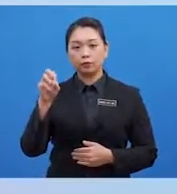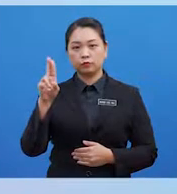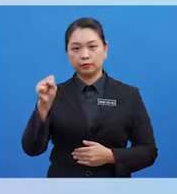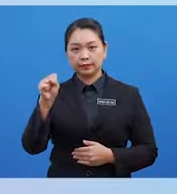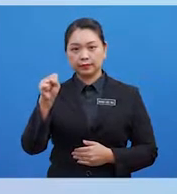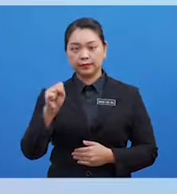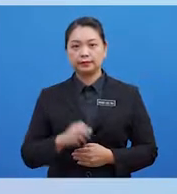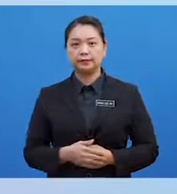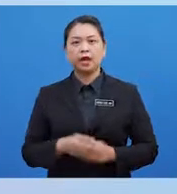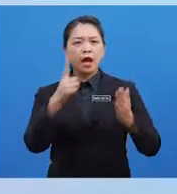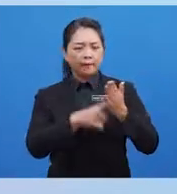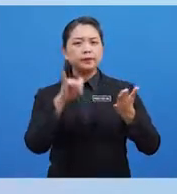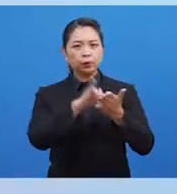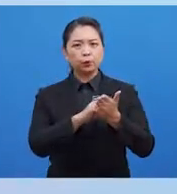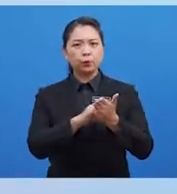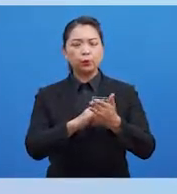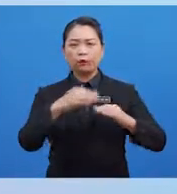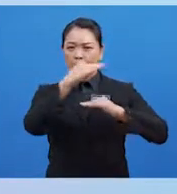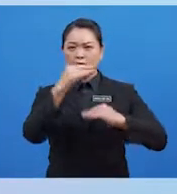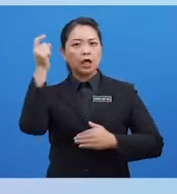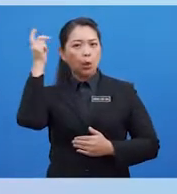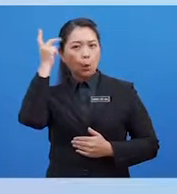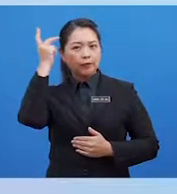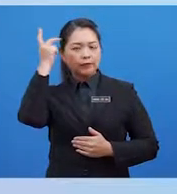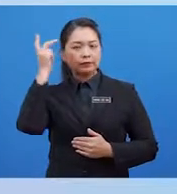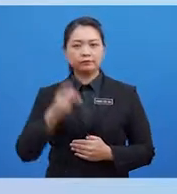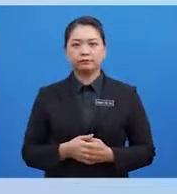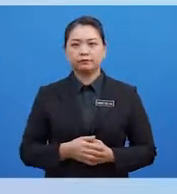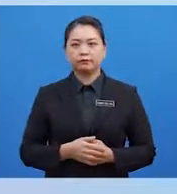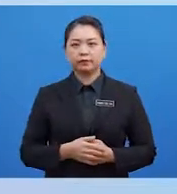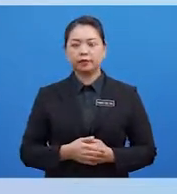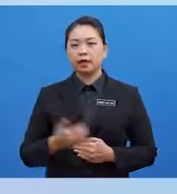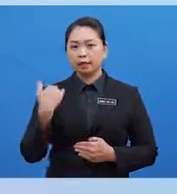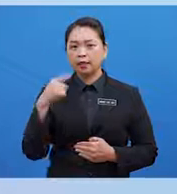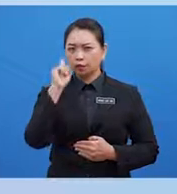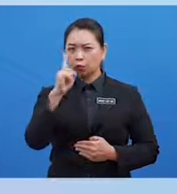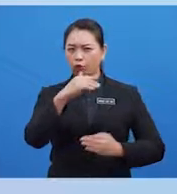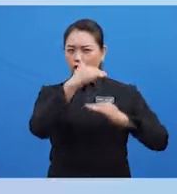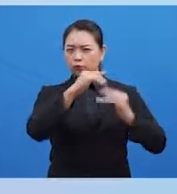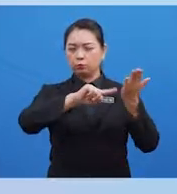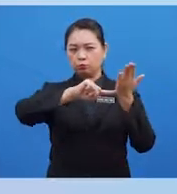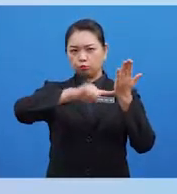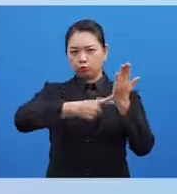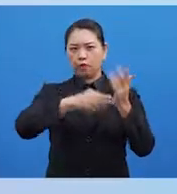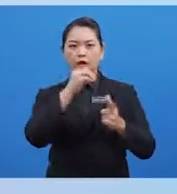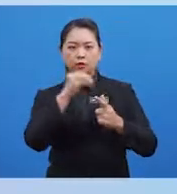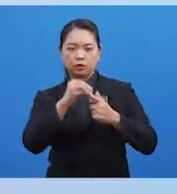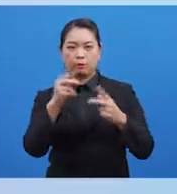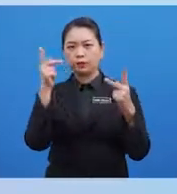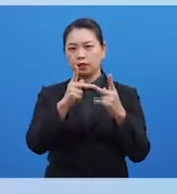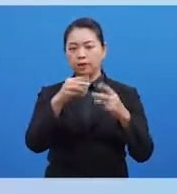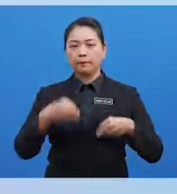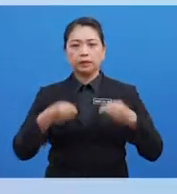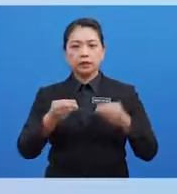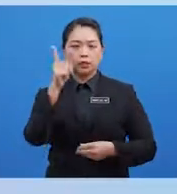Apakah fasa kognitif? Fasa kognitif merupakan satu permulaan atau penyesuaian bagi